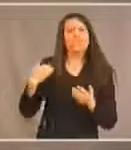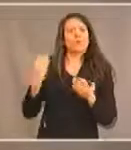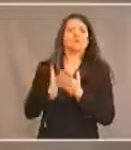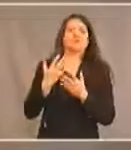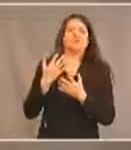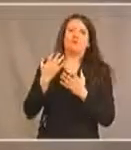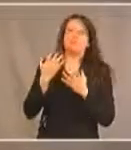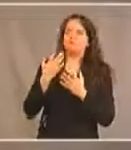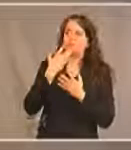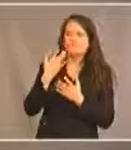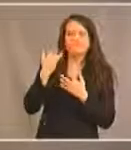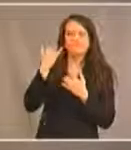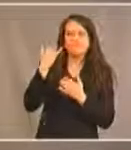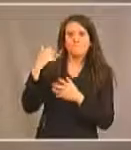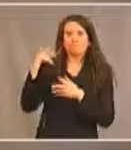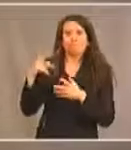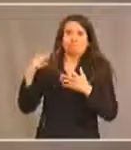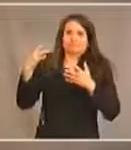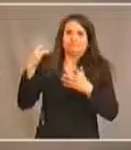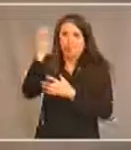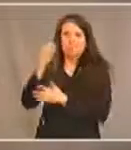bonnes voix. Oui, merci.